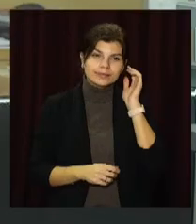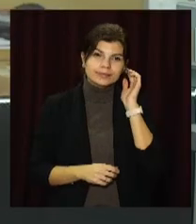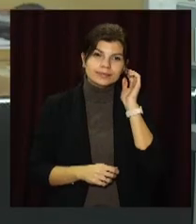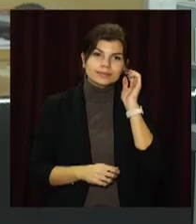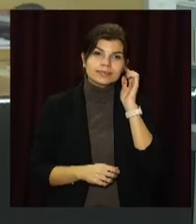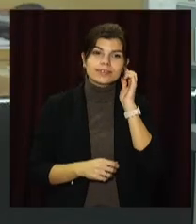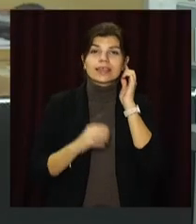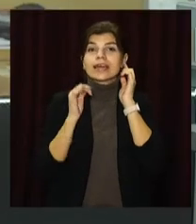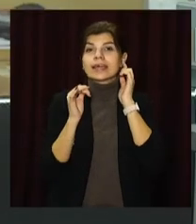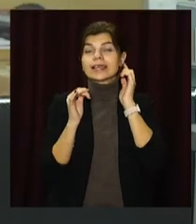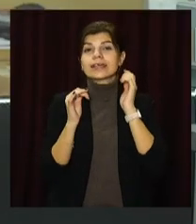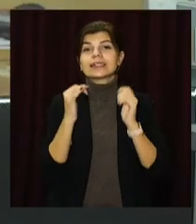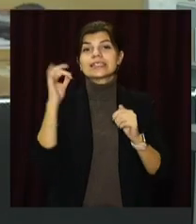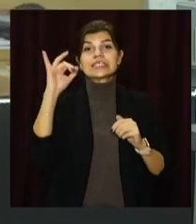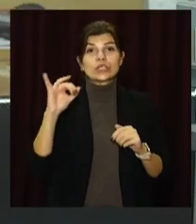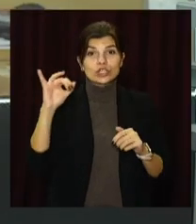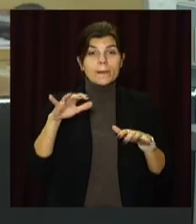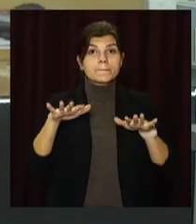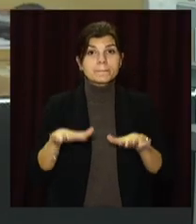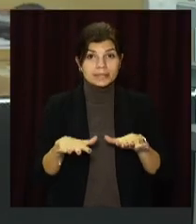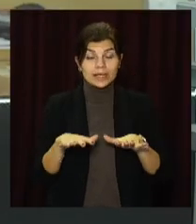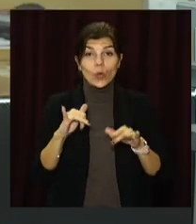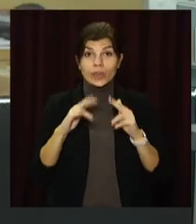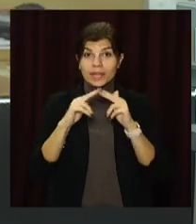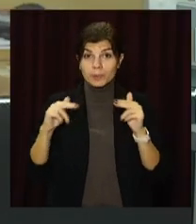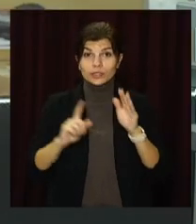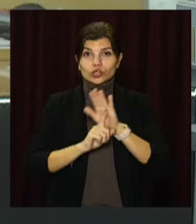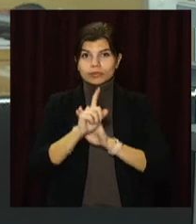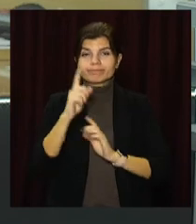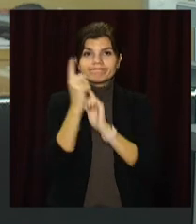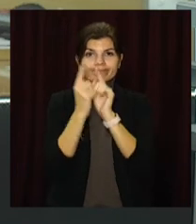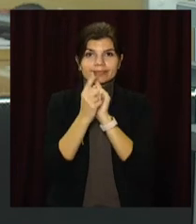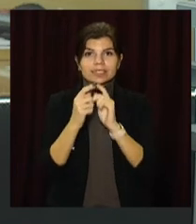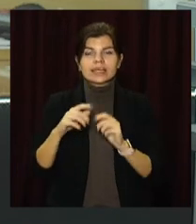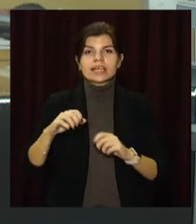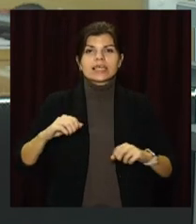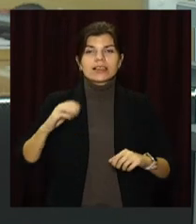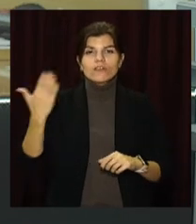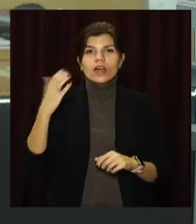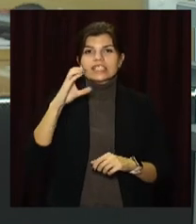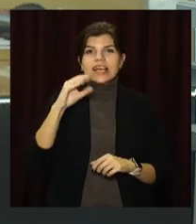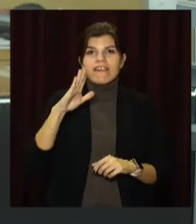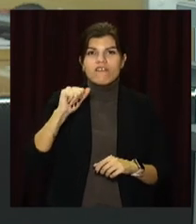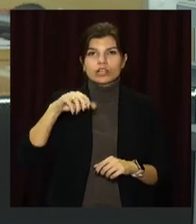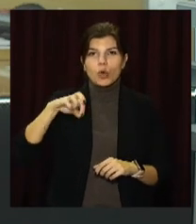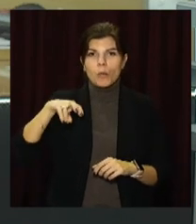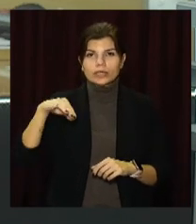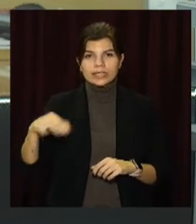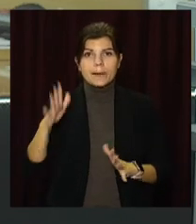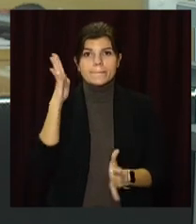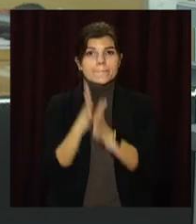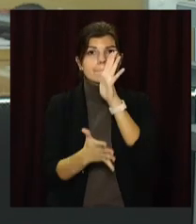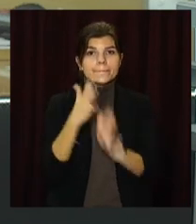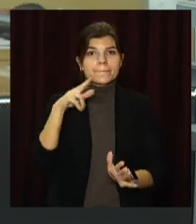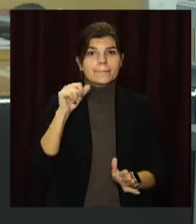І рекреаційне, і історичне місце. У Дніпрі розпочалася реконструкція Севастопольського парку. Проєкт масштабний,